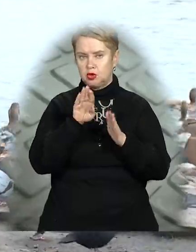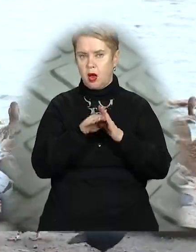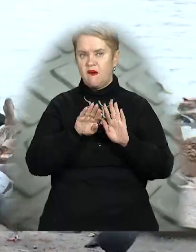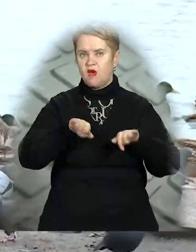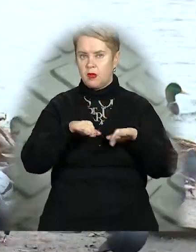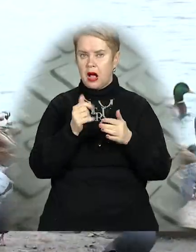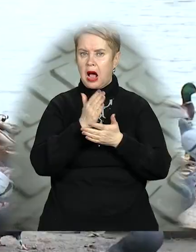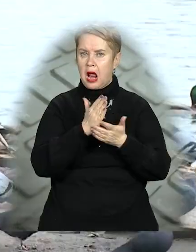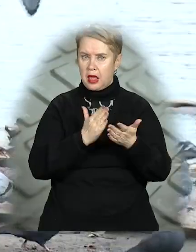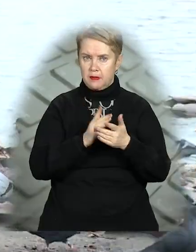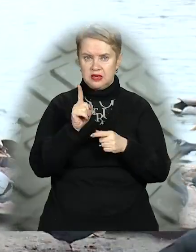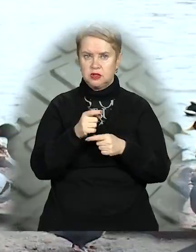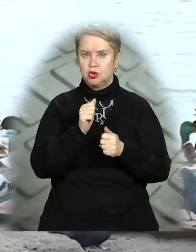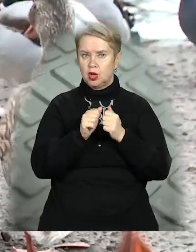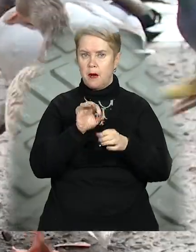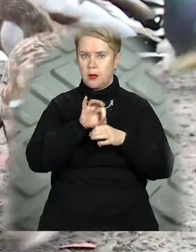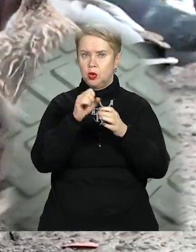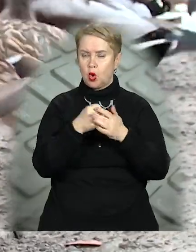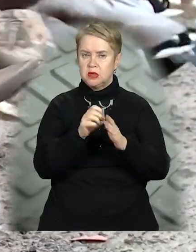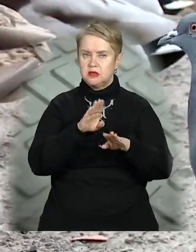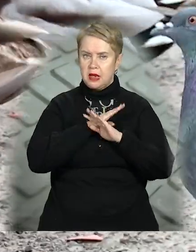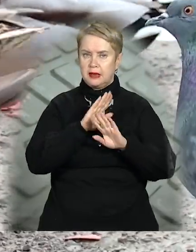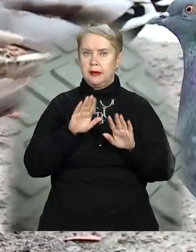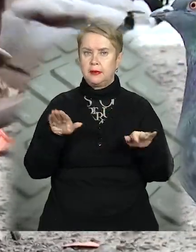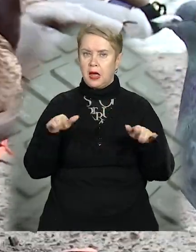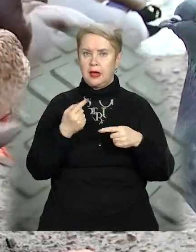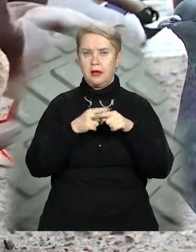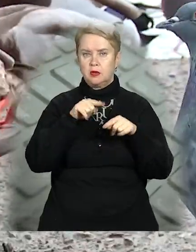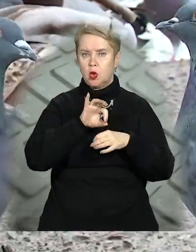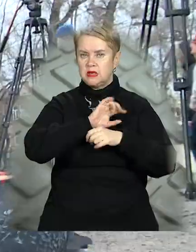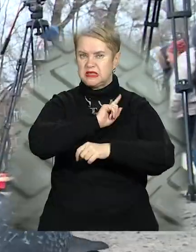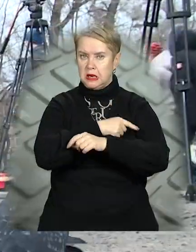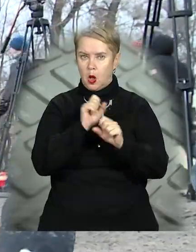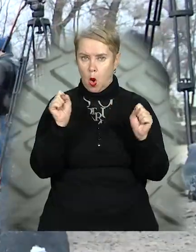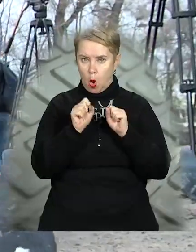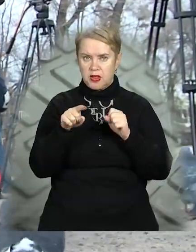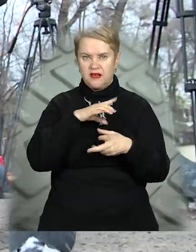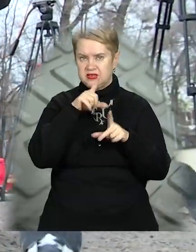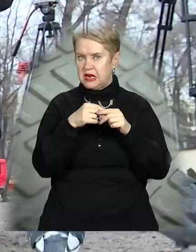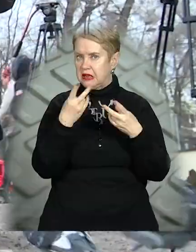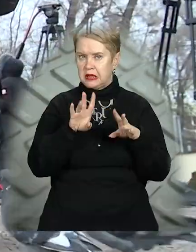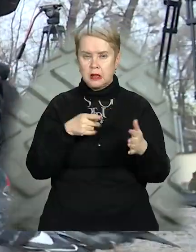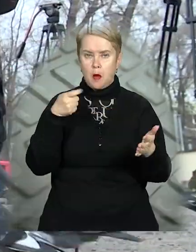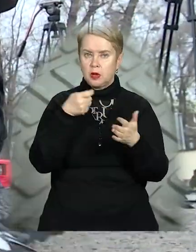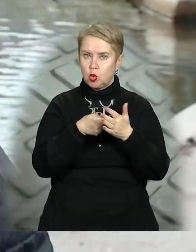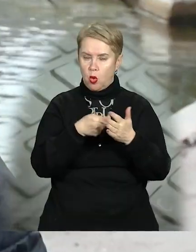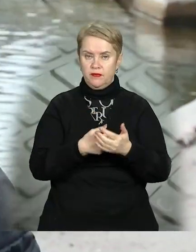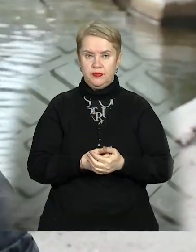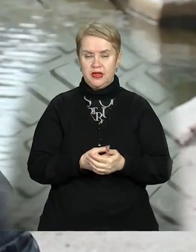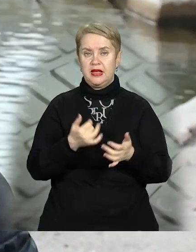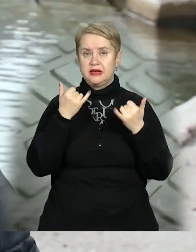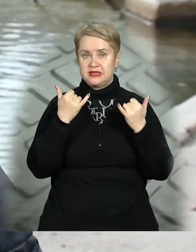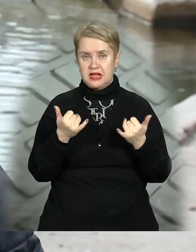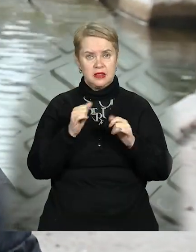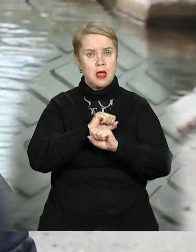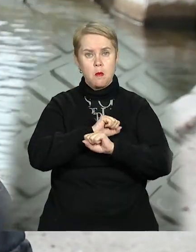водоплавних хлібом, адже це часто призводить до смерті птахів. Більш того, до сильних холодів їх взагалі не варто підгодовувати. Зараз